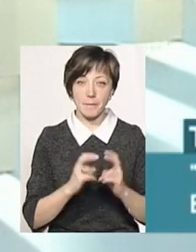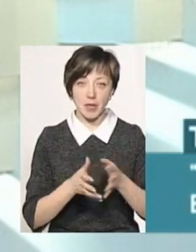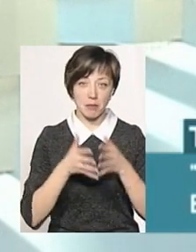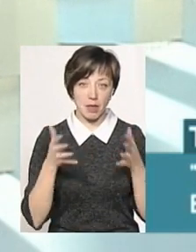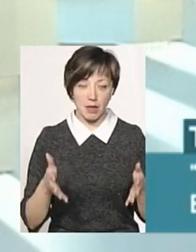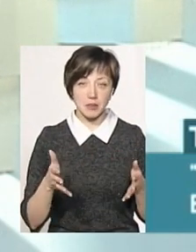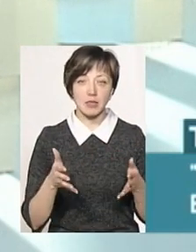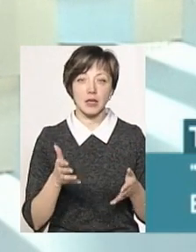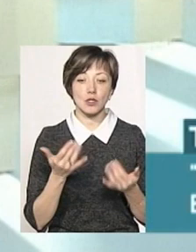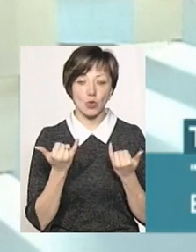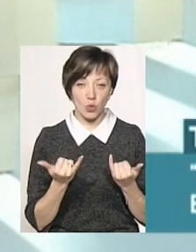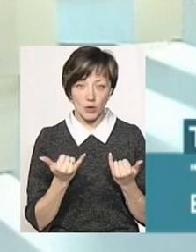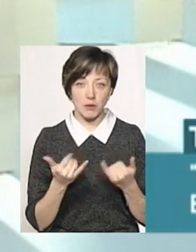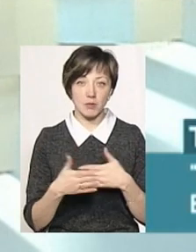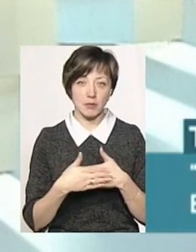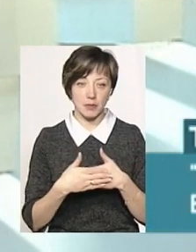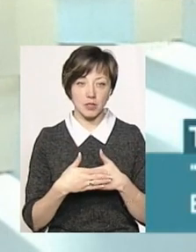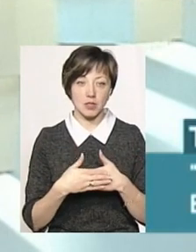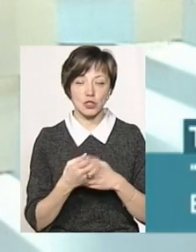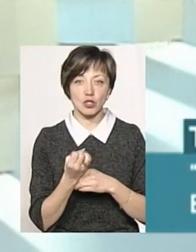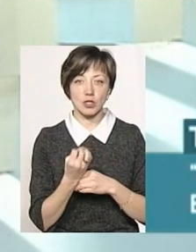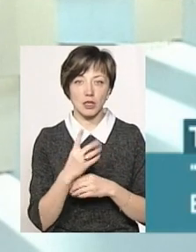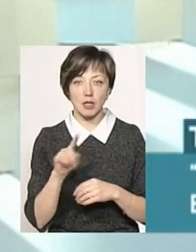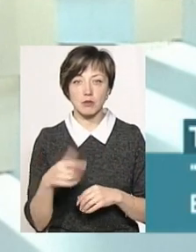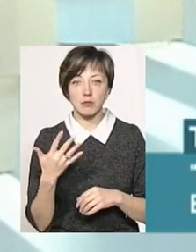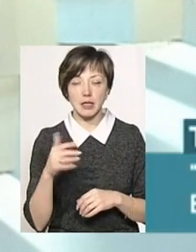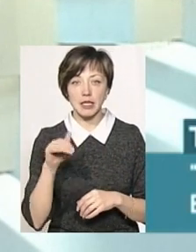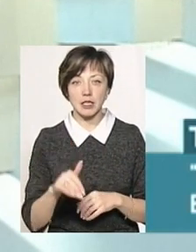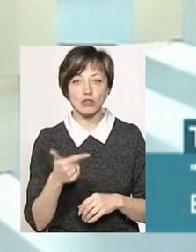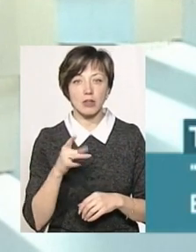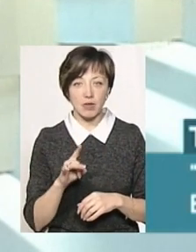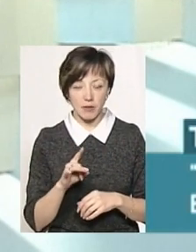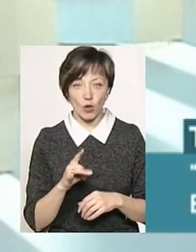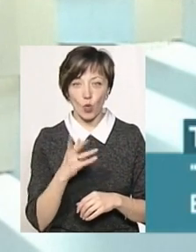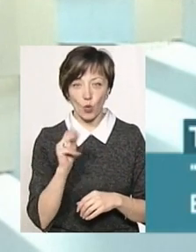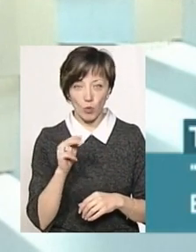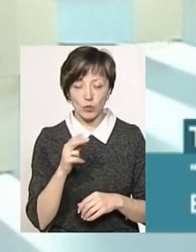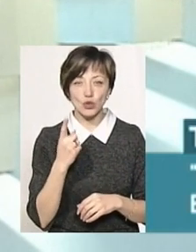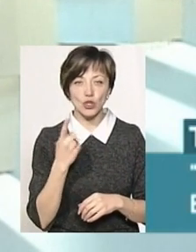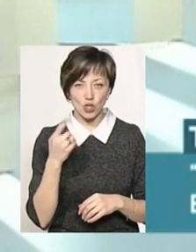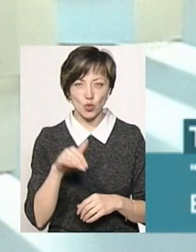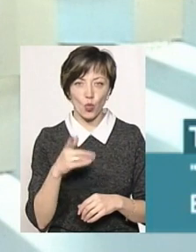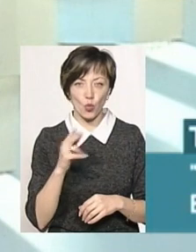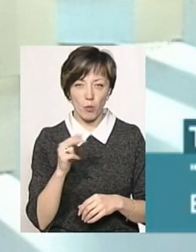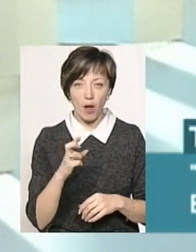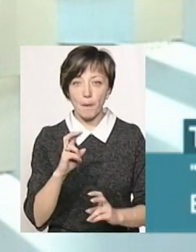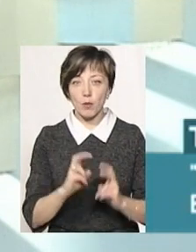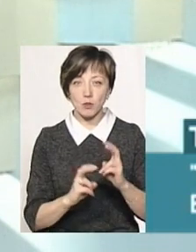підприємств, він і сьогодні там десь порядка 14,5 тисяч гривень. Тобто, промисловість,